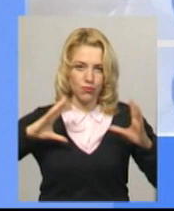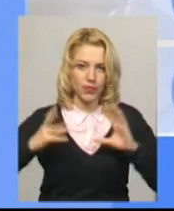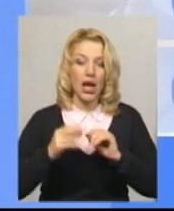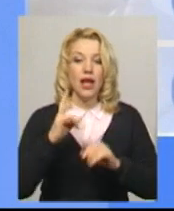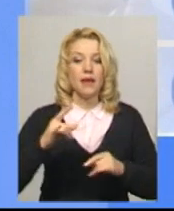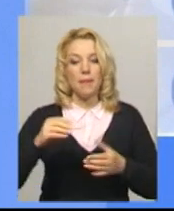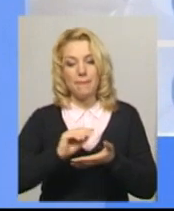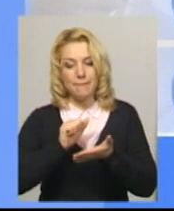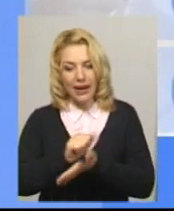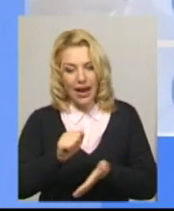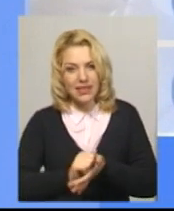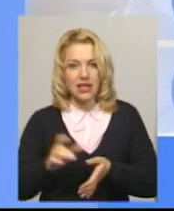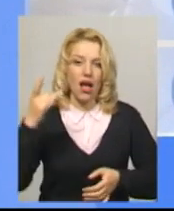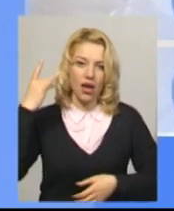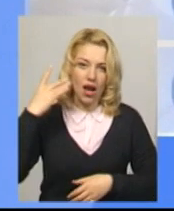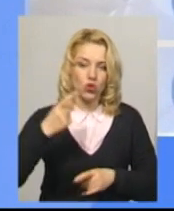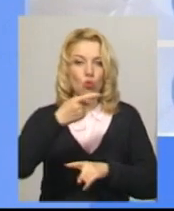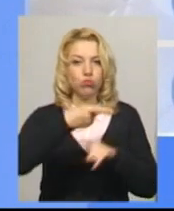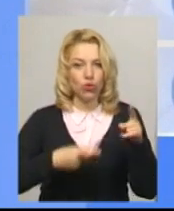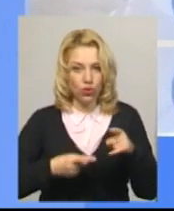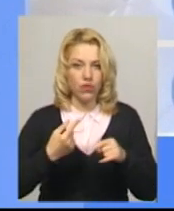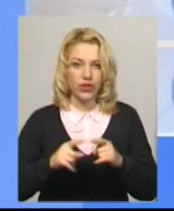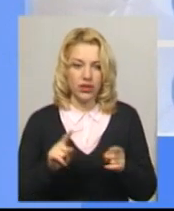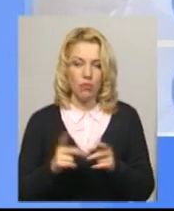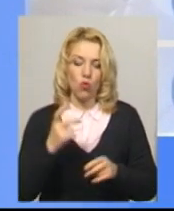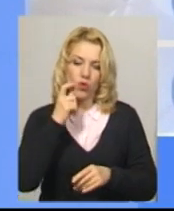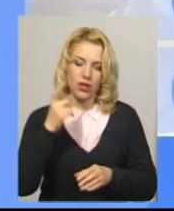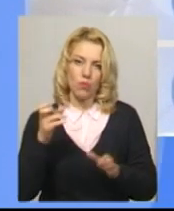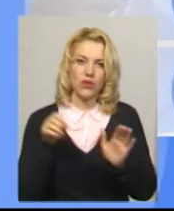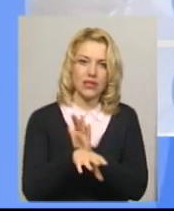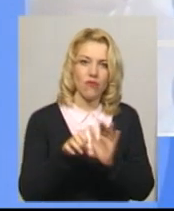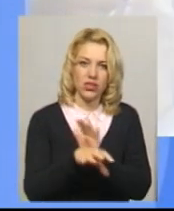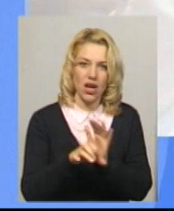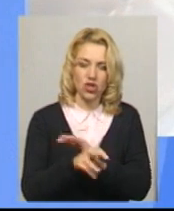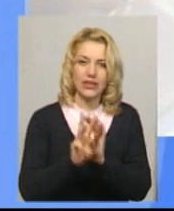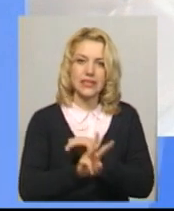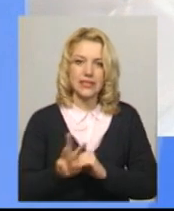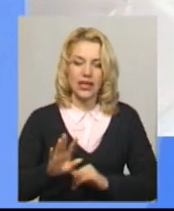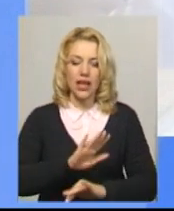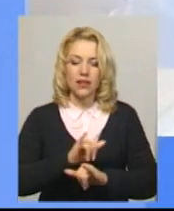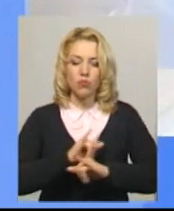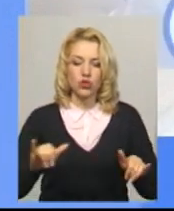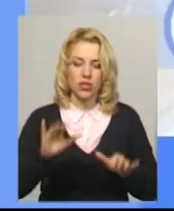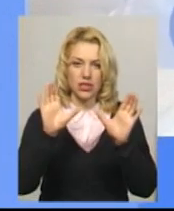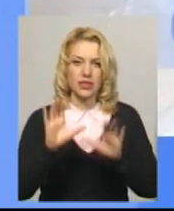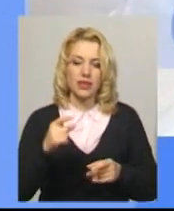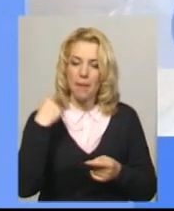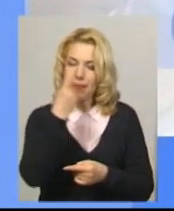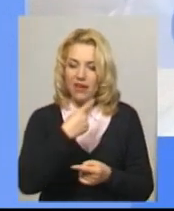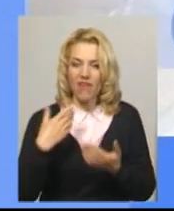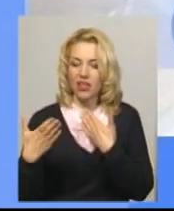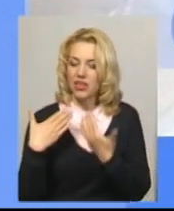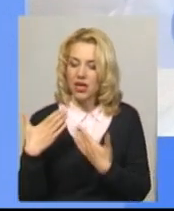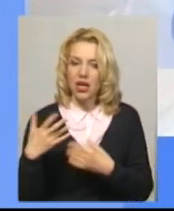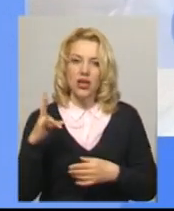та на радіо більш як половина. Спершу українською повинні завантажуватися і сайти. Не поширюється закон на приватне спілкування чи